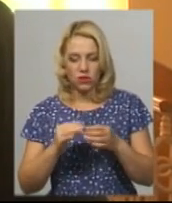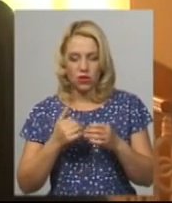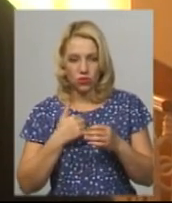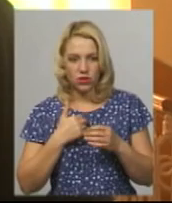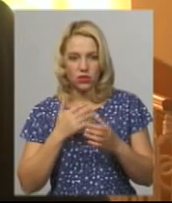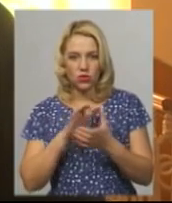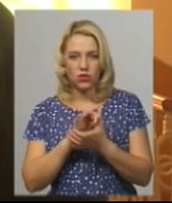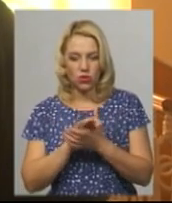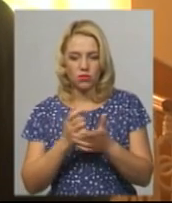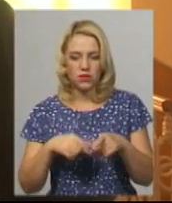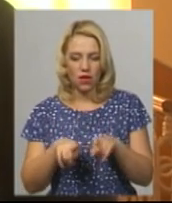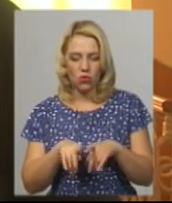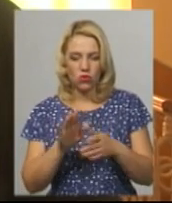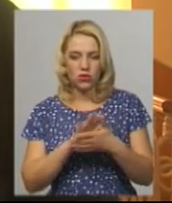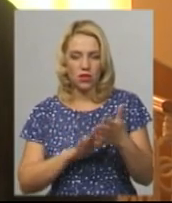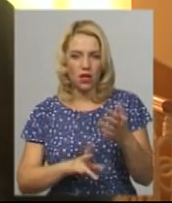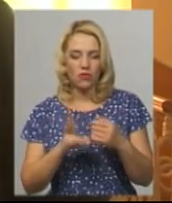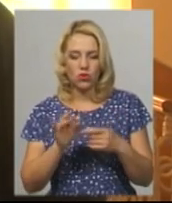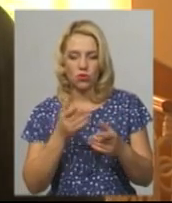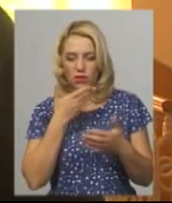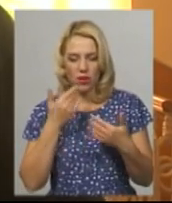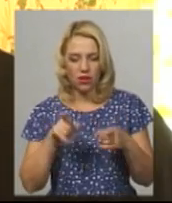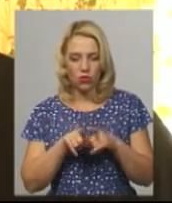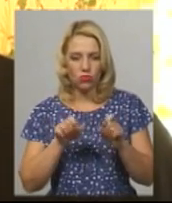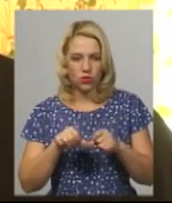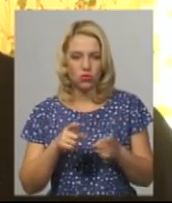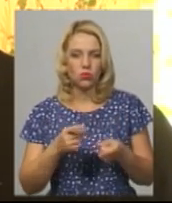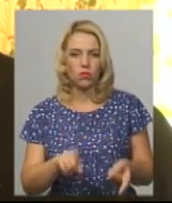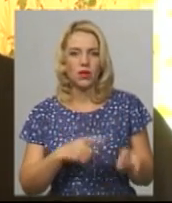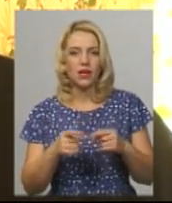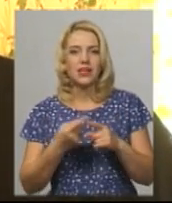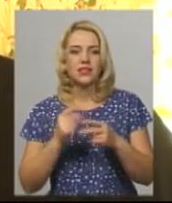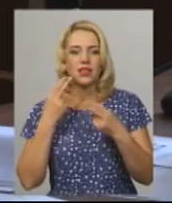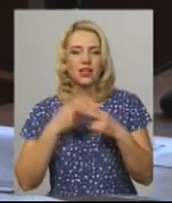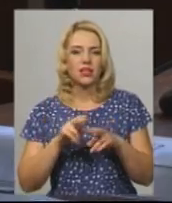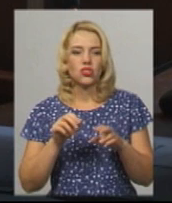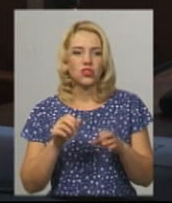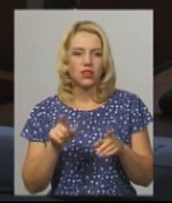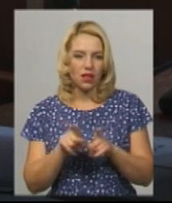зайомитися, так як такої можливості нема, тому перенесли це засідання. Технічні такі моменти.